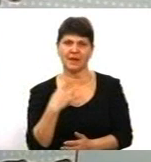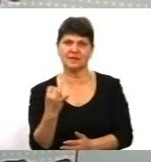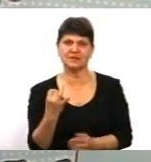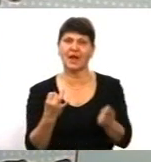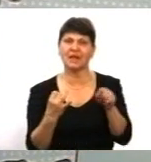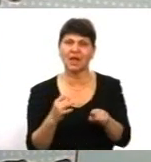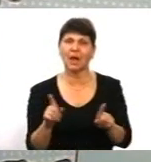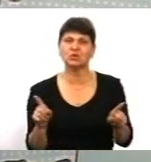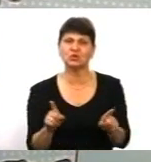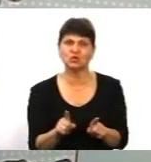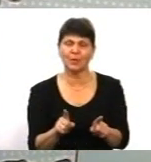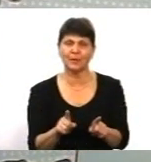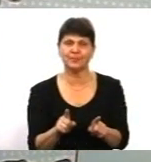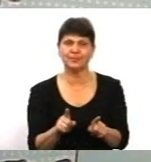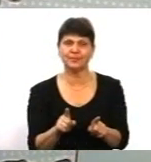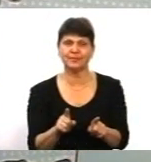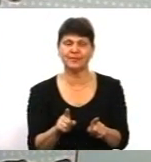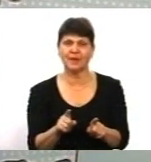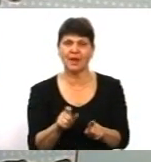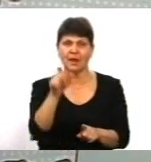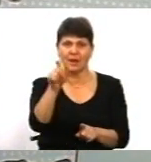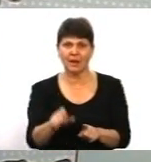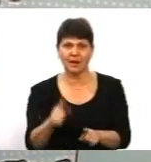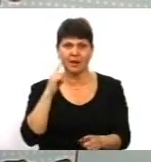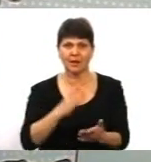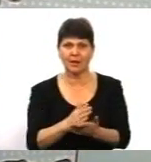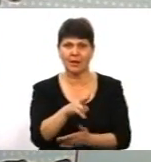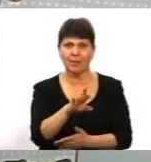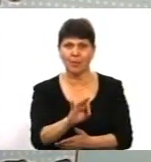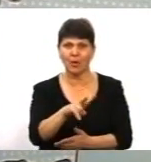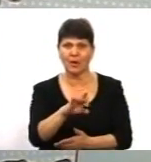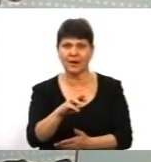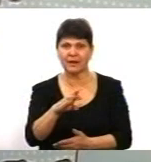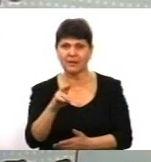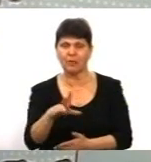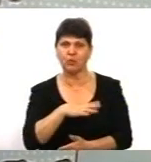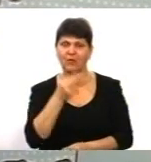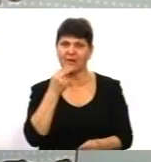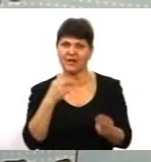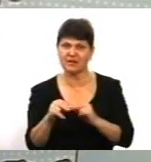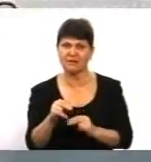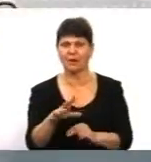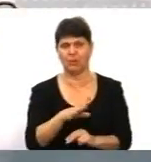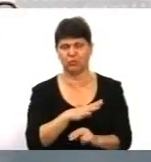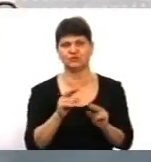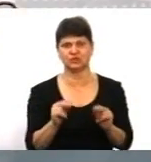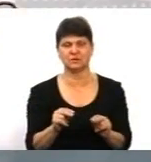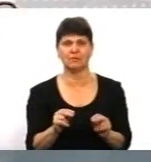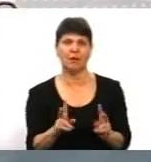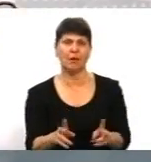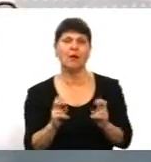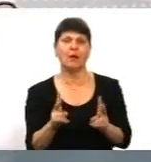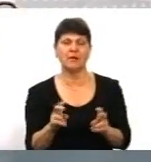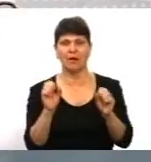цей політик був ефективним і був доброчесним. А як можна виміряти